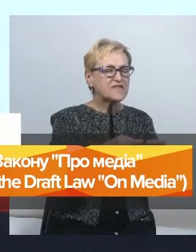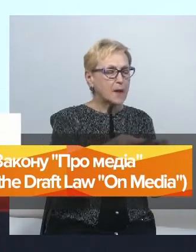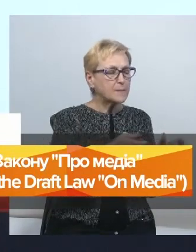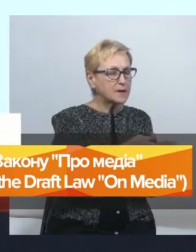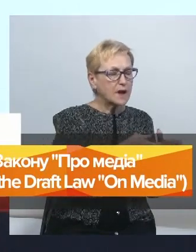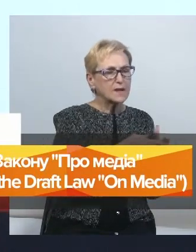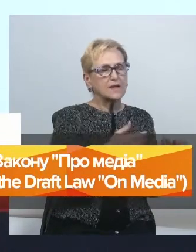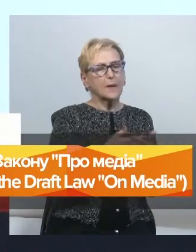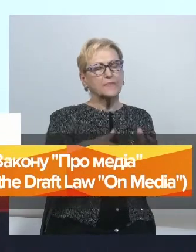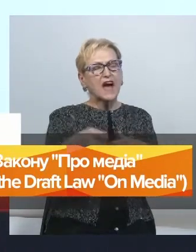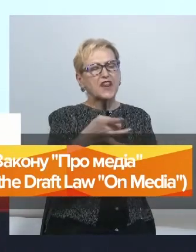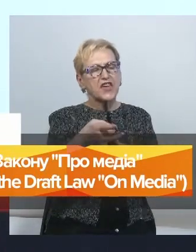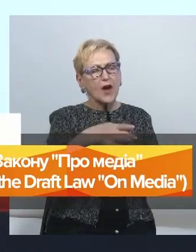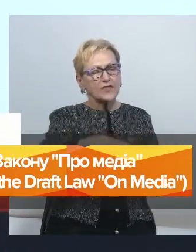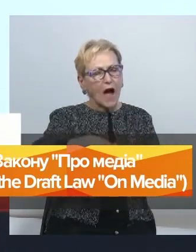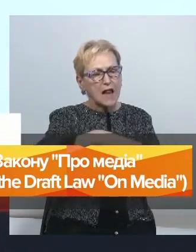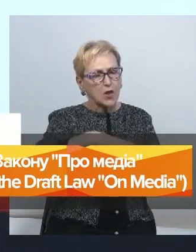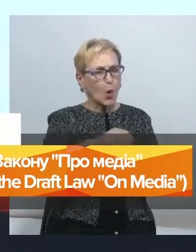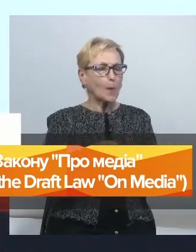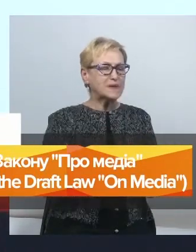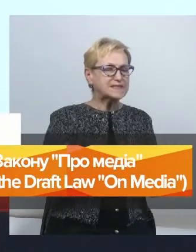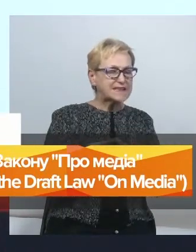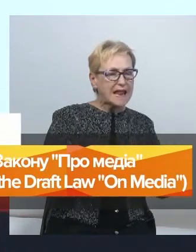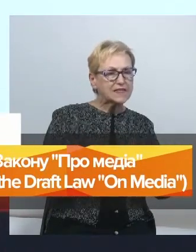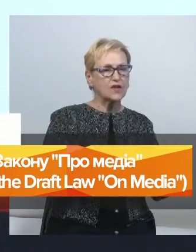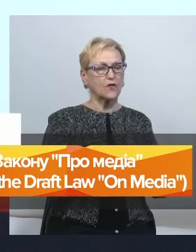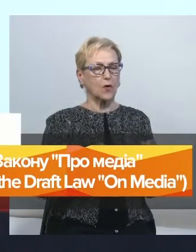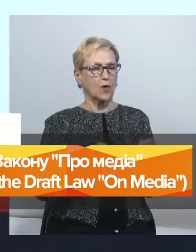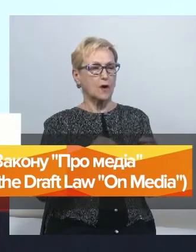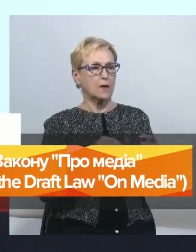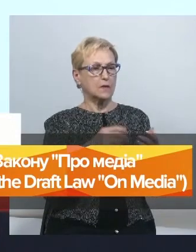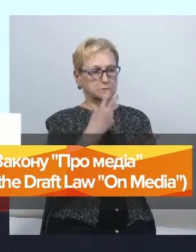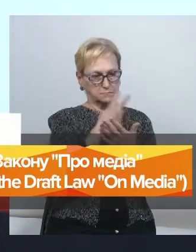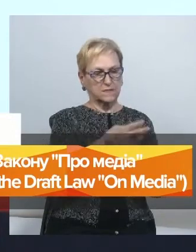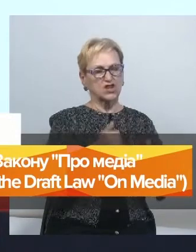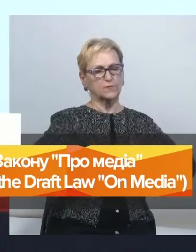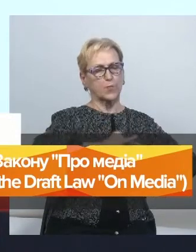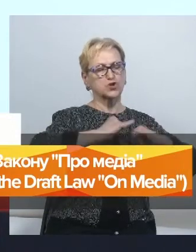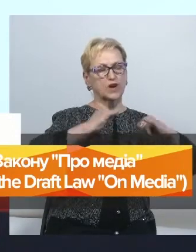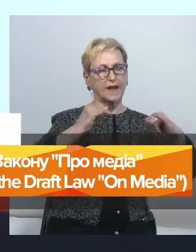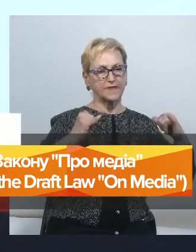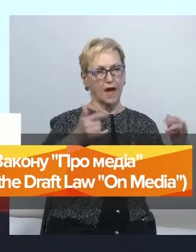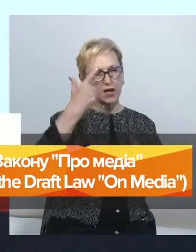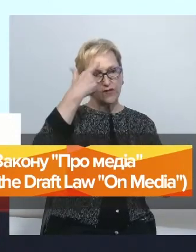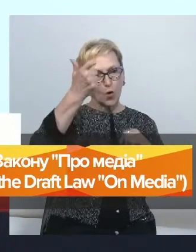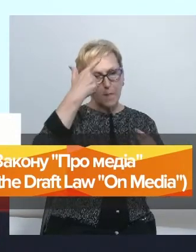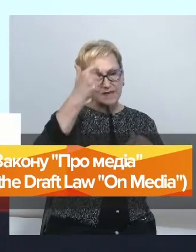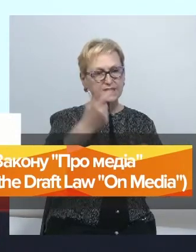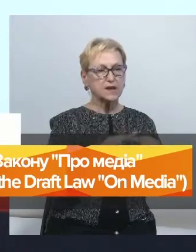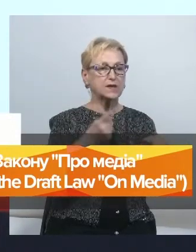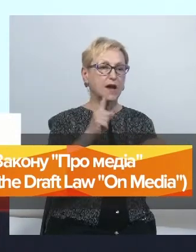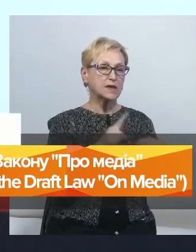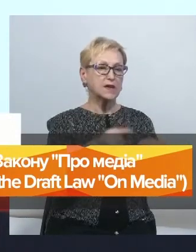регіонального місцевого рівня засновувати аудіовізуальне медіа і здійснювати поширення тієї інформації і продукту, який вони вважають за